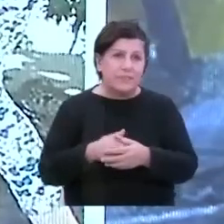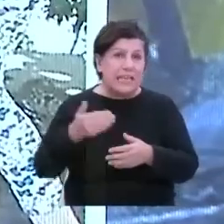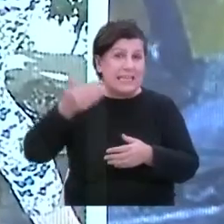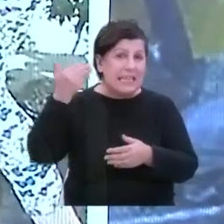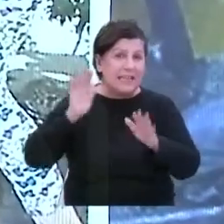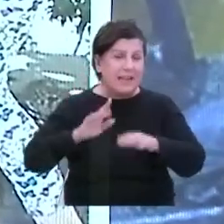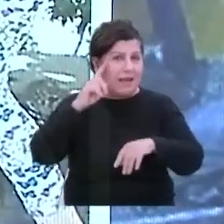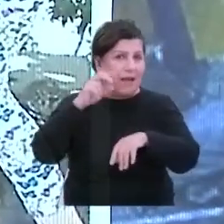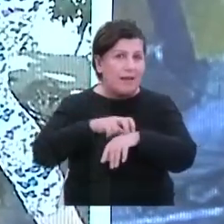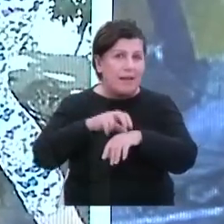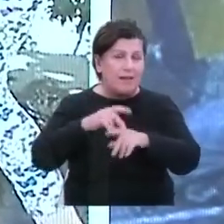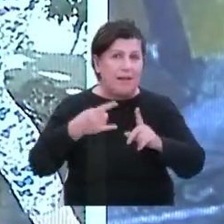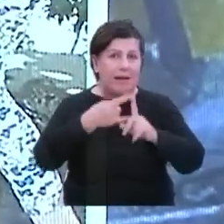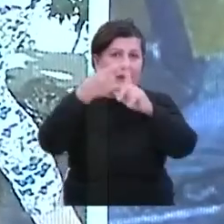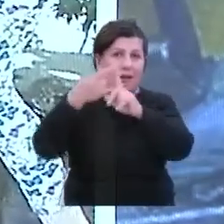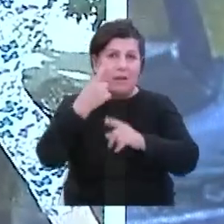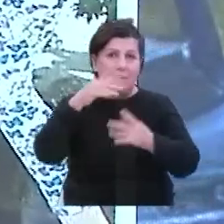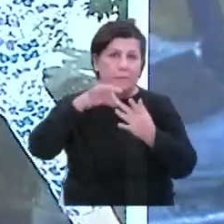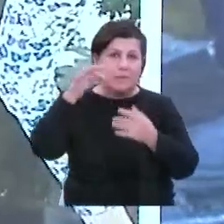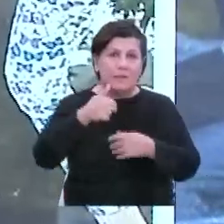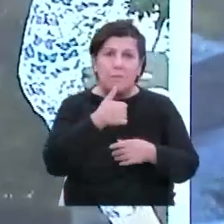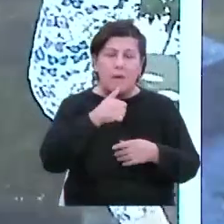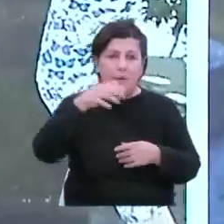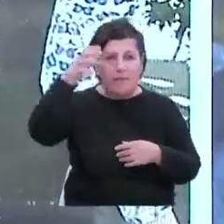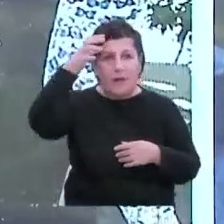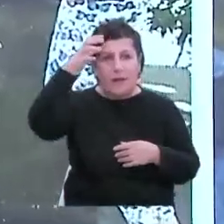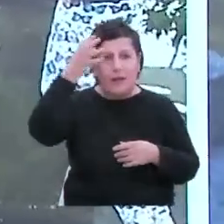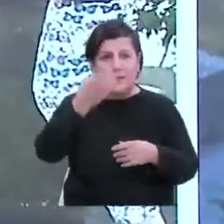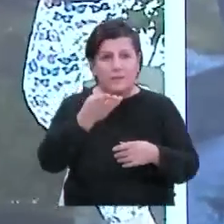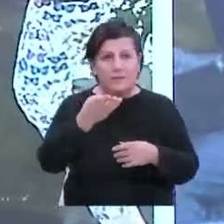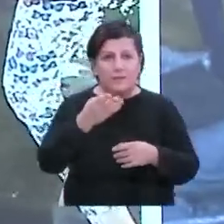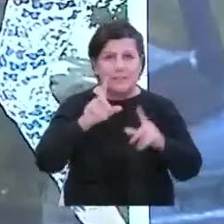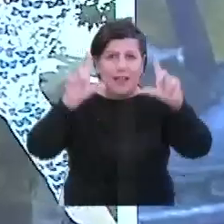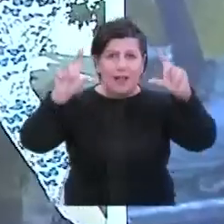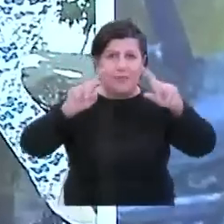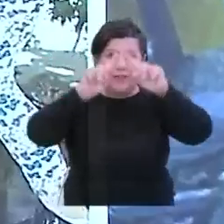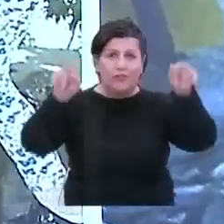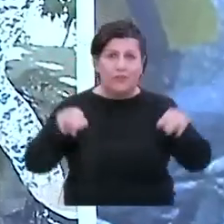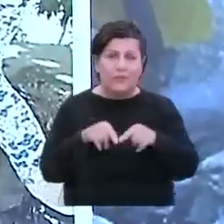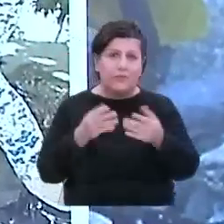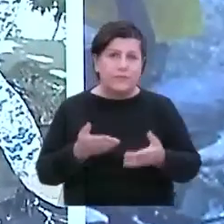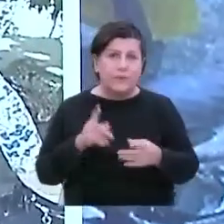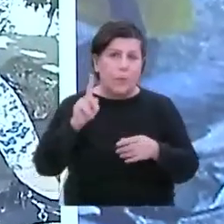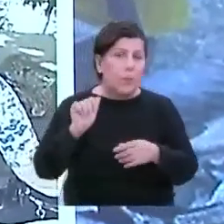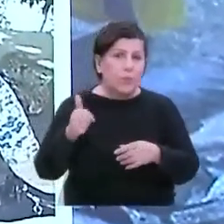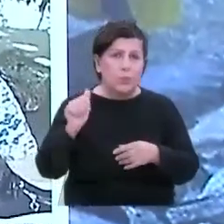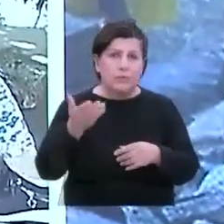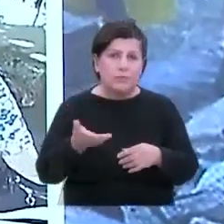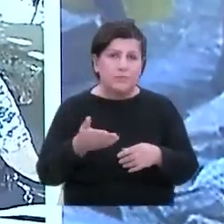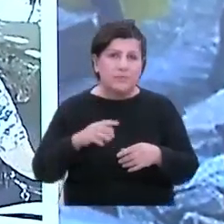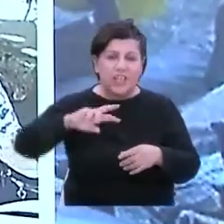karelerden biri. Babasının hafızasında, babasının albümünde. O gün işte